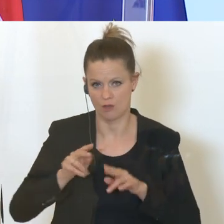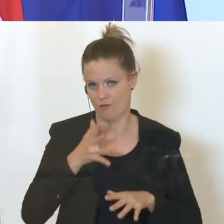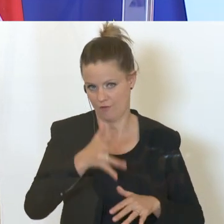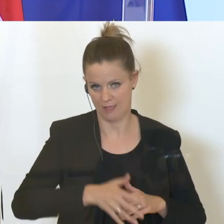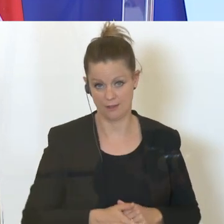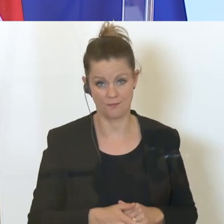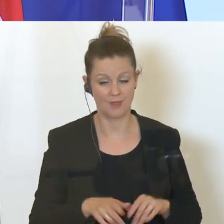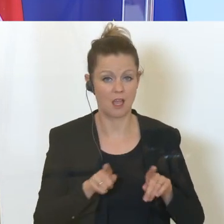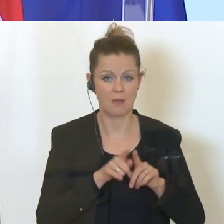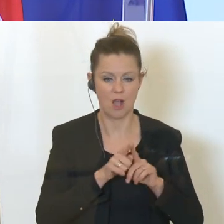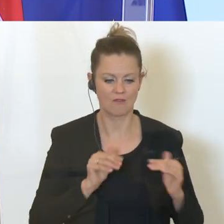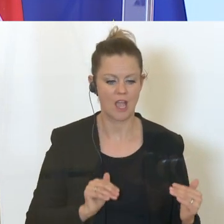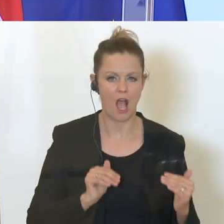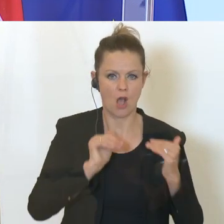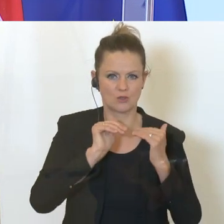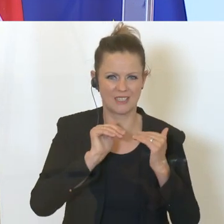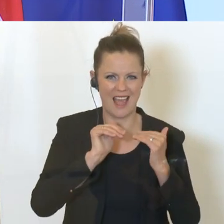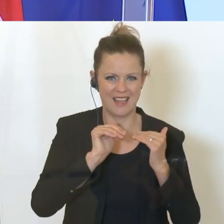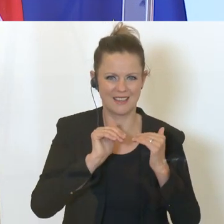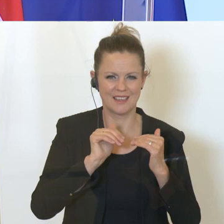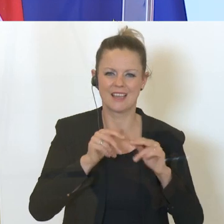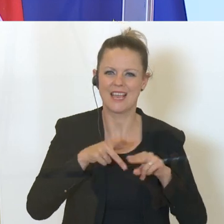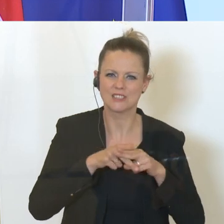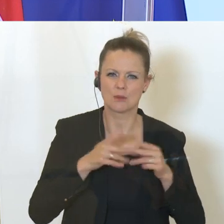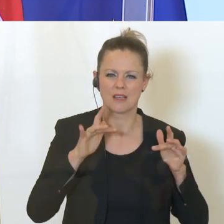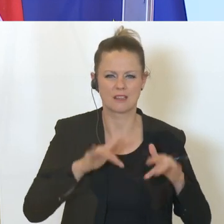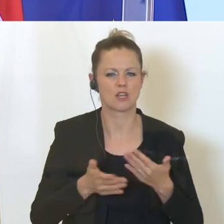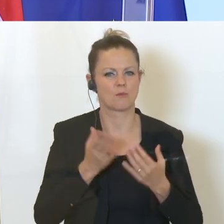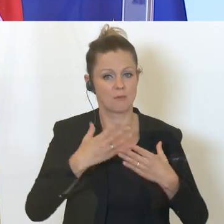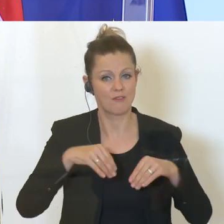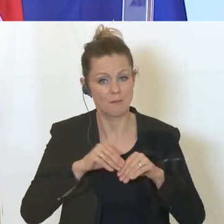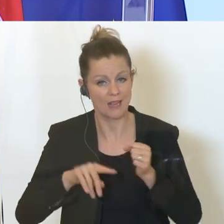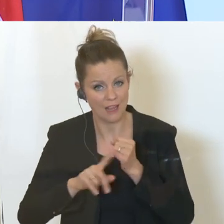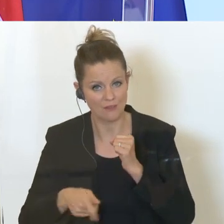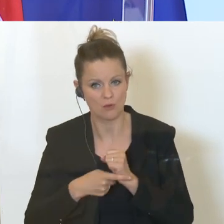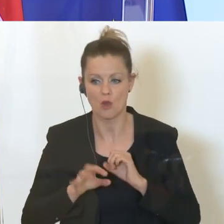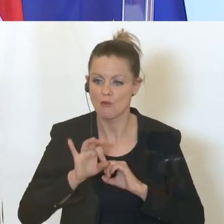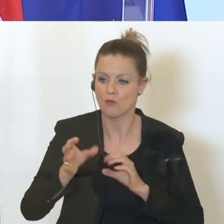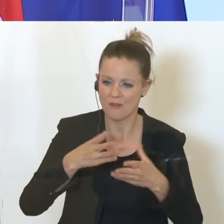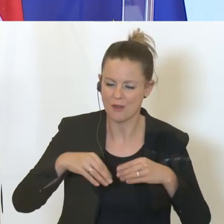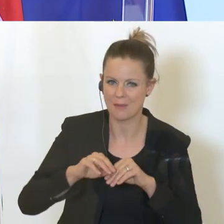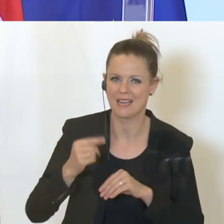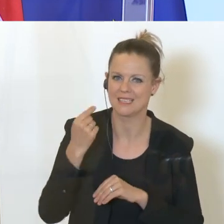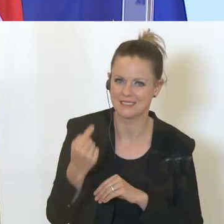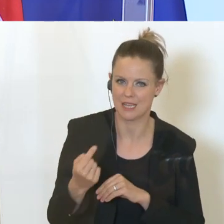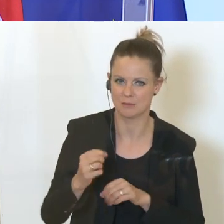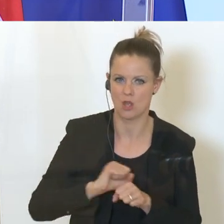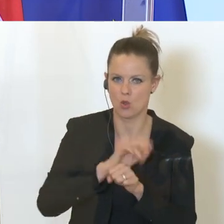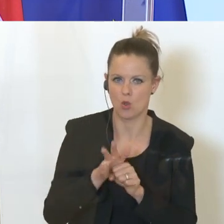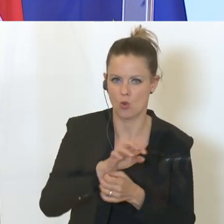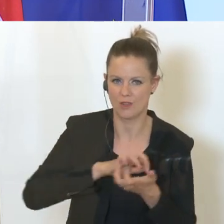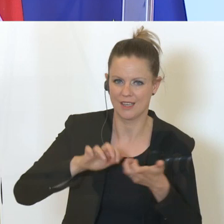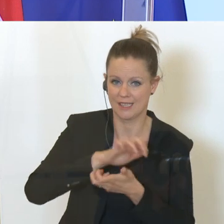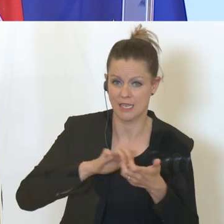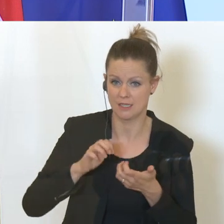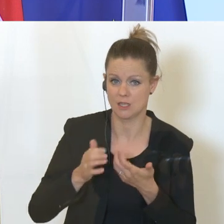es auch ausgleichende Instrumente gibt, wie zum Beispiel die Familienfonds, nämlich einerseits für Familien, die während der Corona-Krise